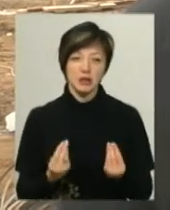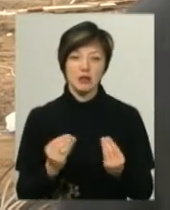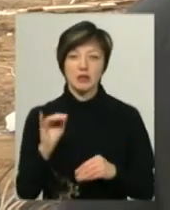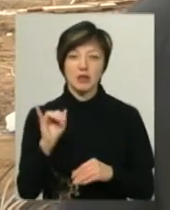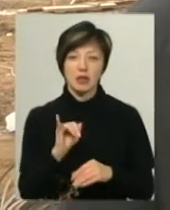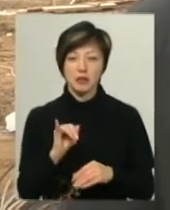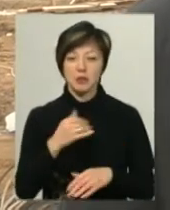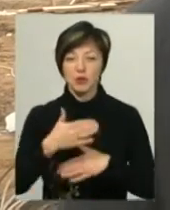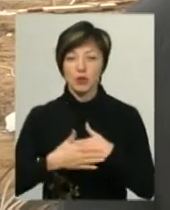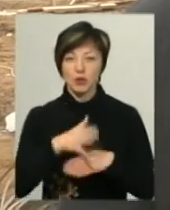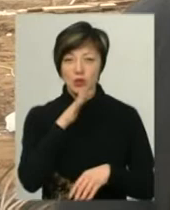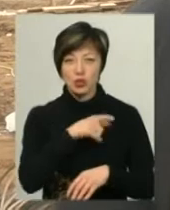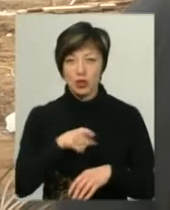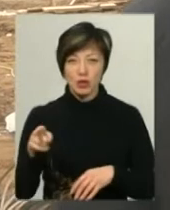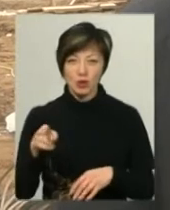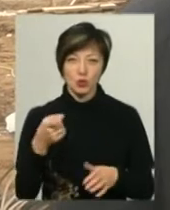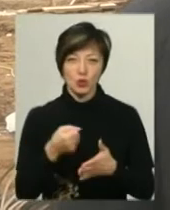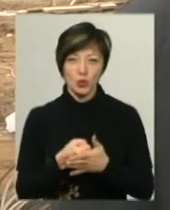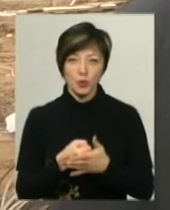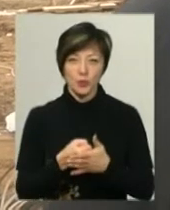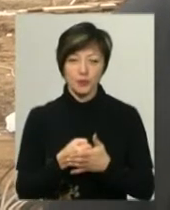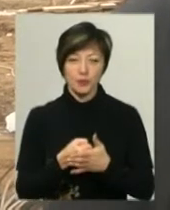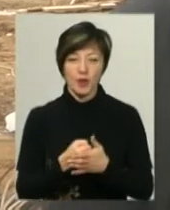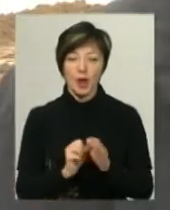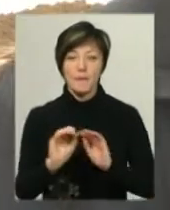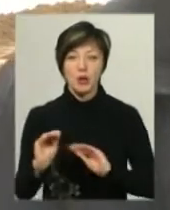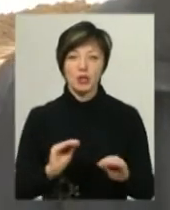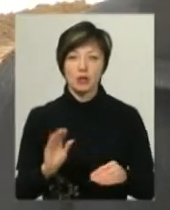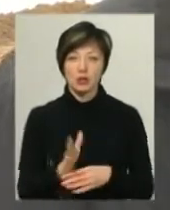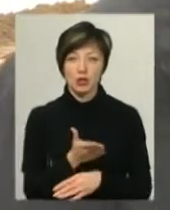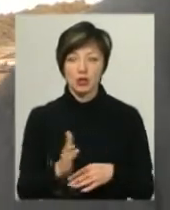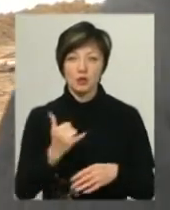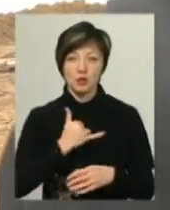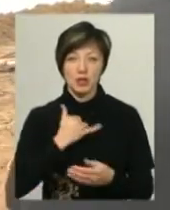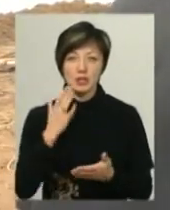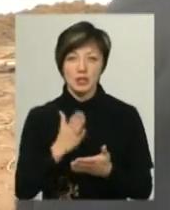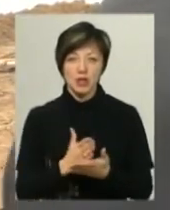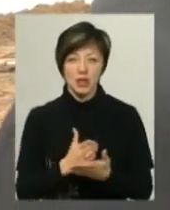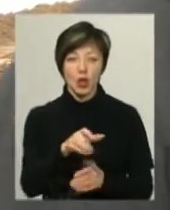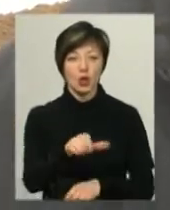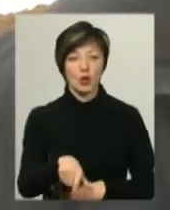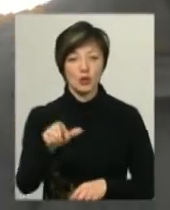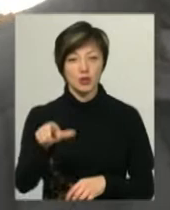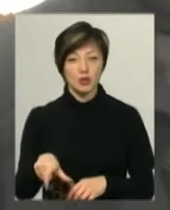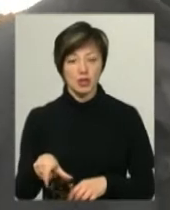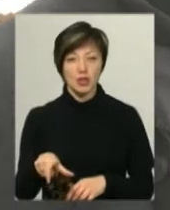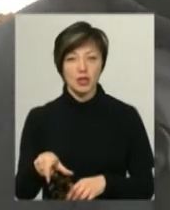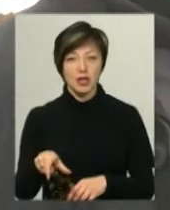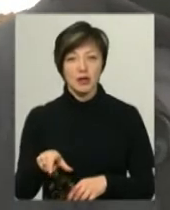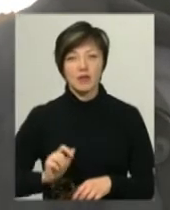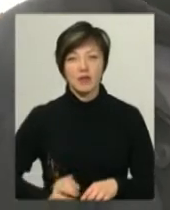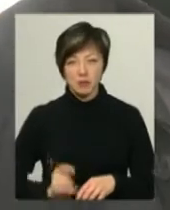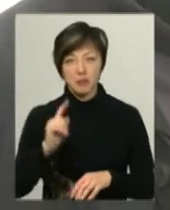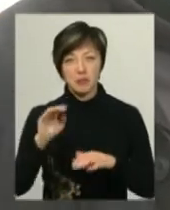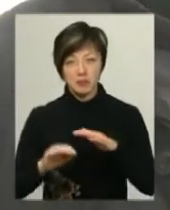підходить час до монтажної частини. У нас є люди, субпідрядники,